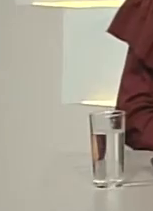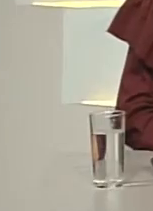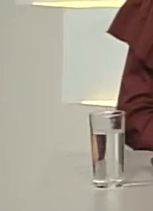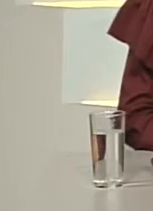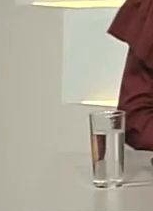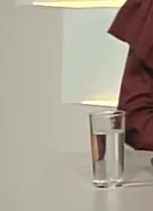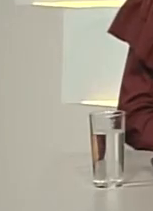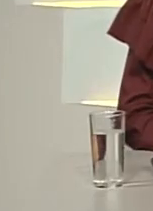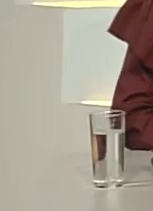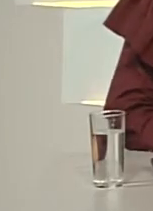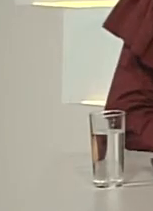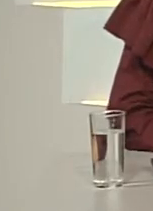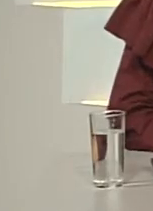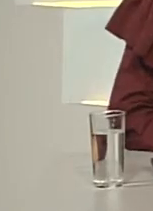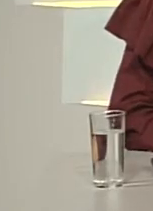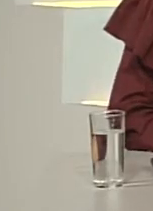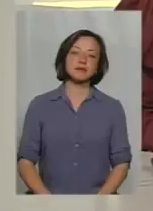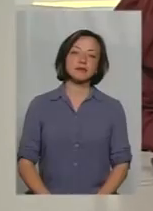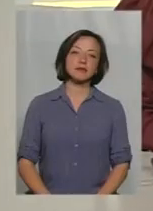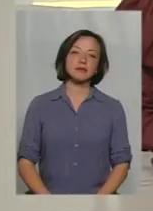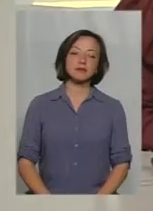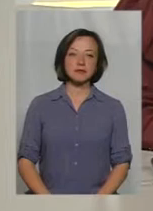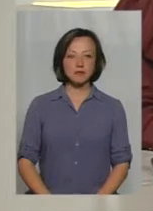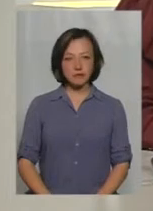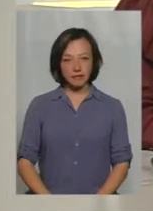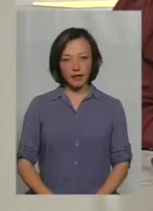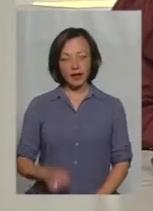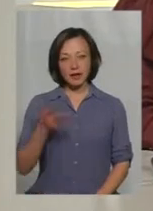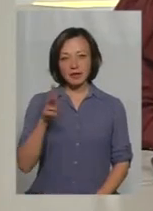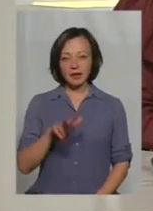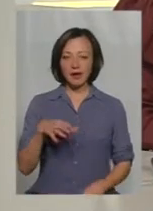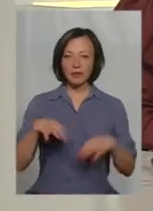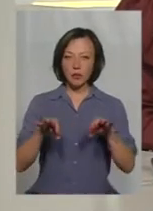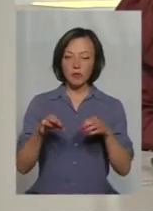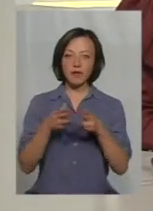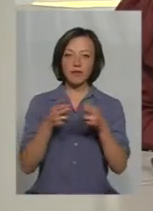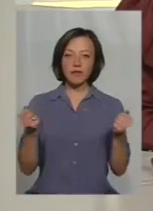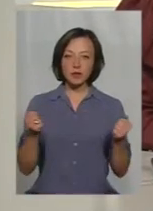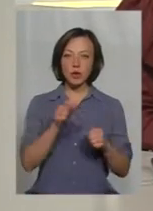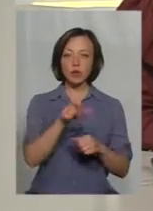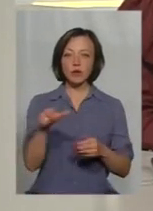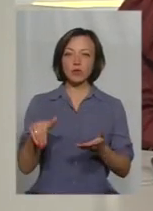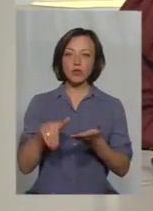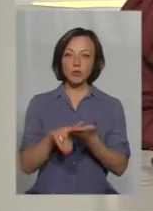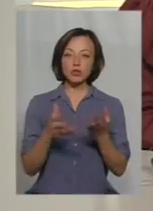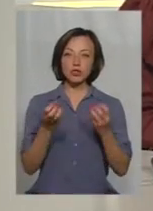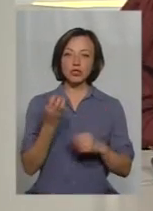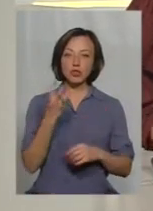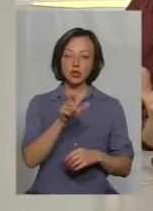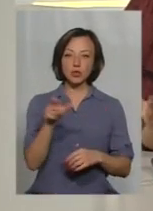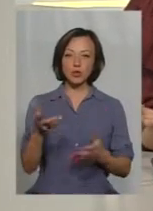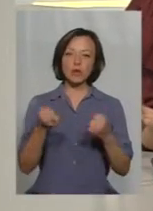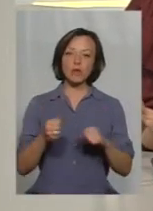відповідної робочої групи при Хмельницькій облдержадміністрації. Тобто, ще три людини з інвалідністю отримують можливість